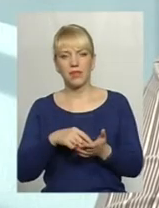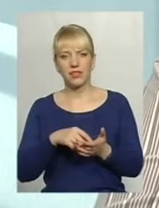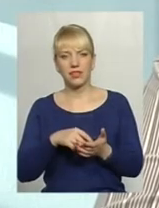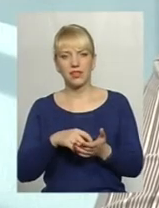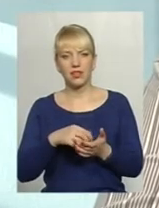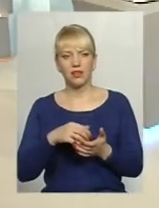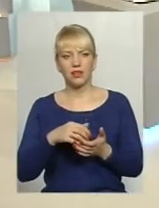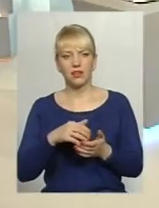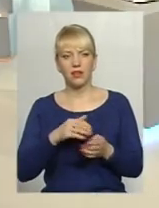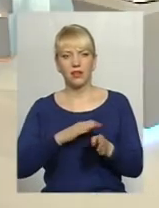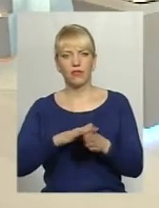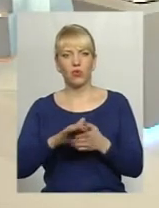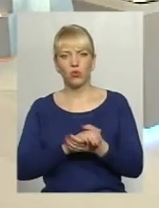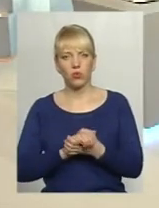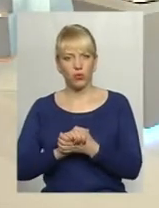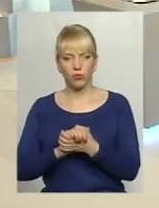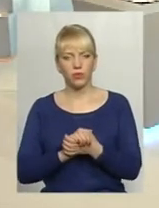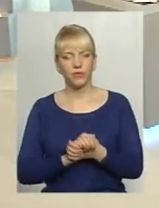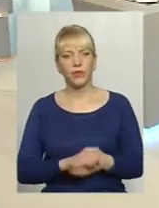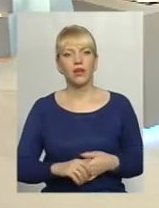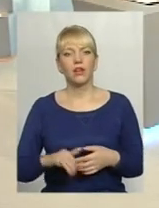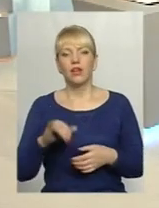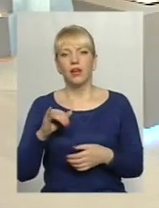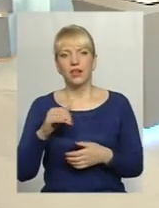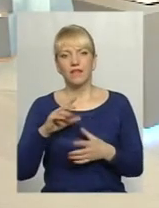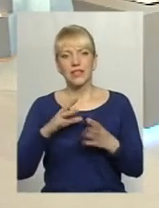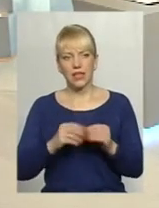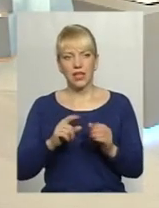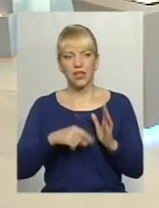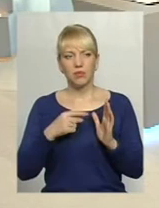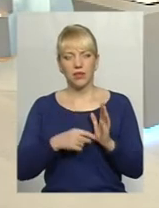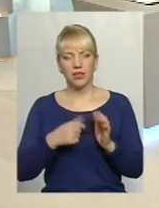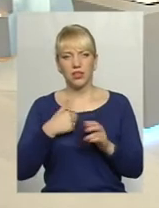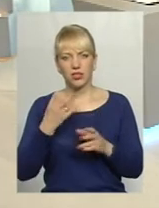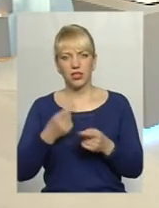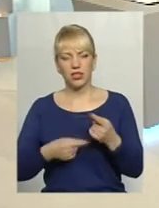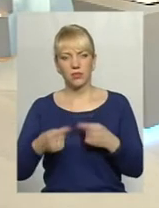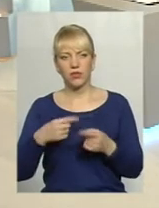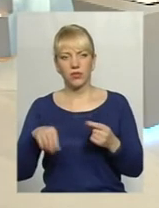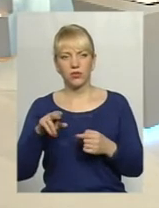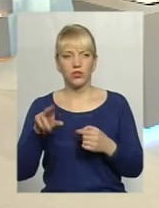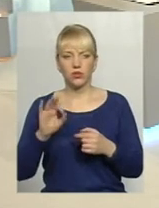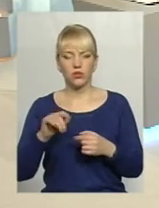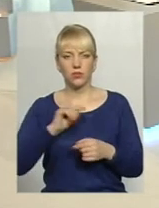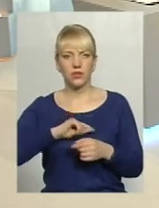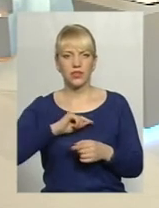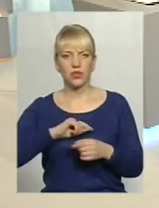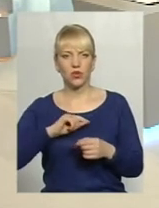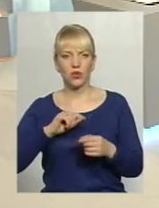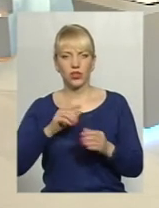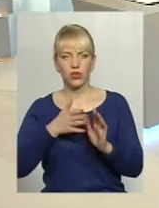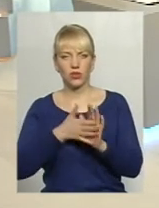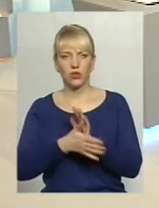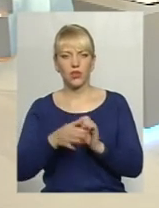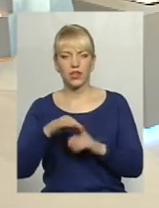вільному доступі в інтернеті, в принципі, так. Взагалі питання, я ще повернусь, саме психологічного насильства,